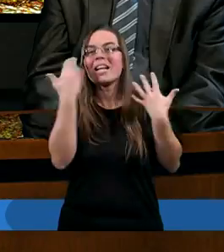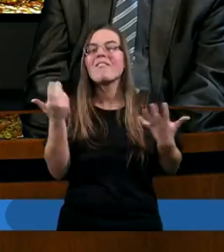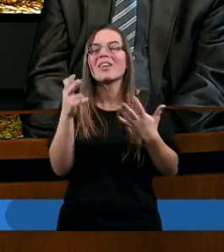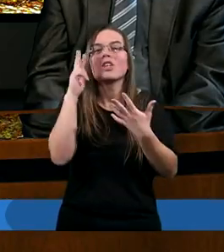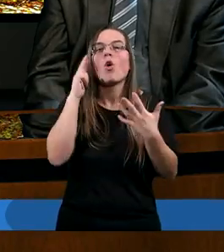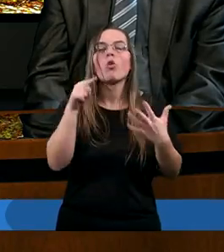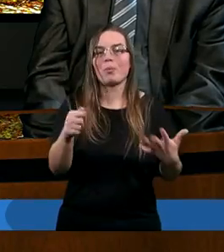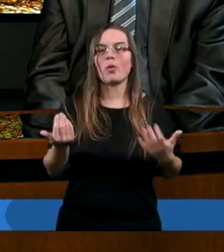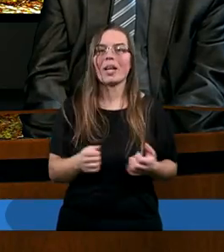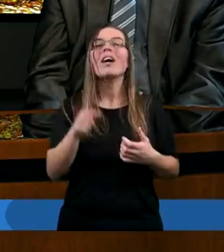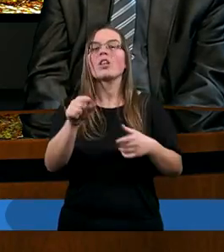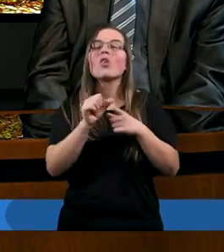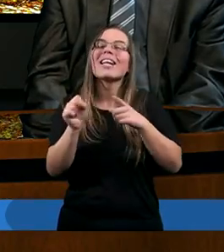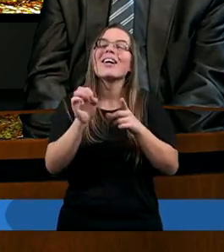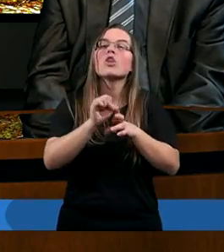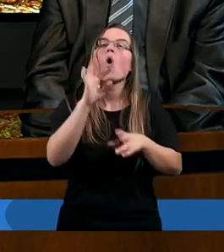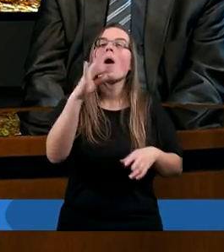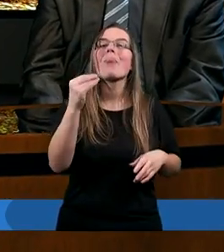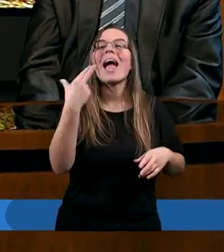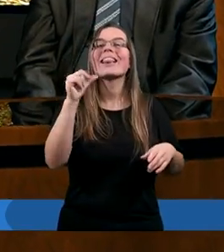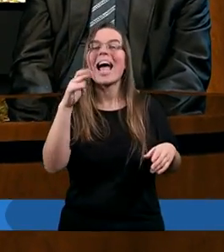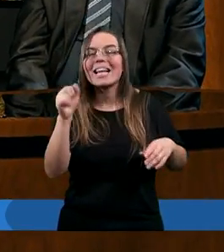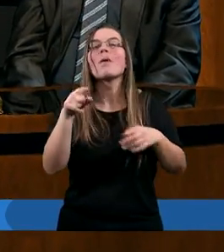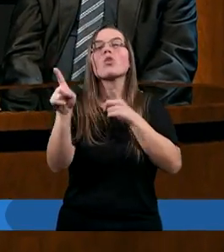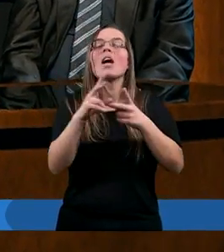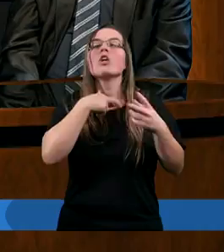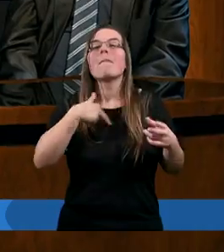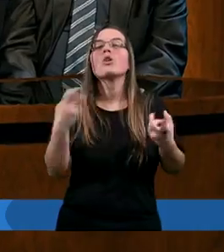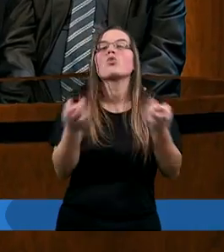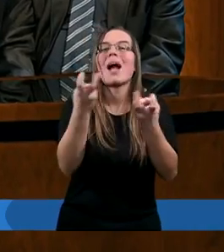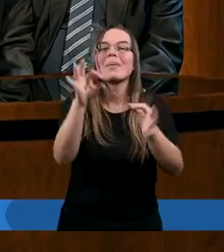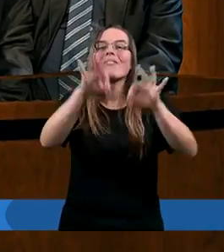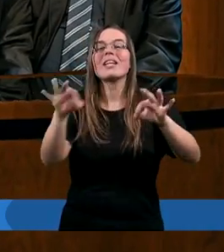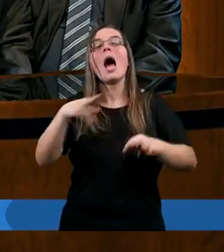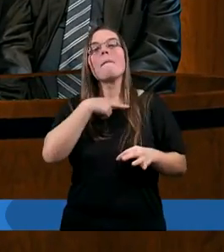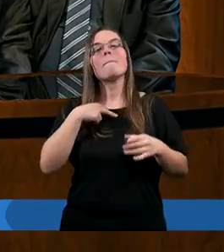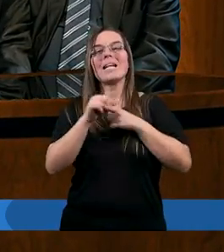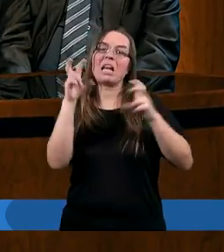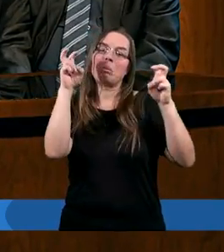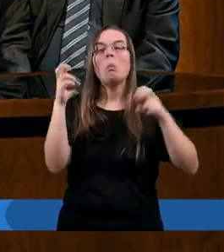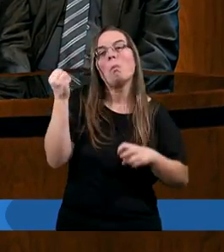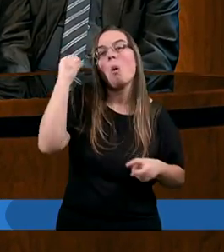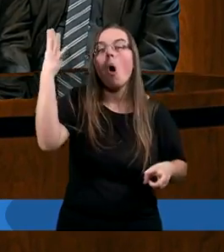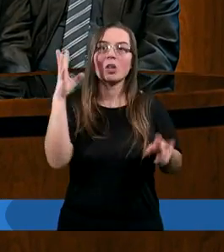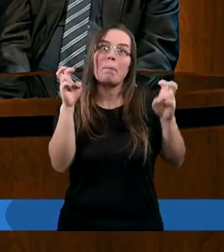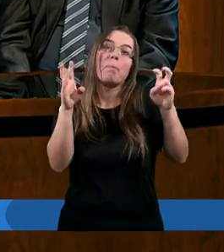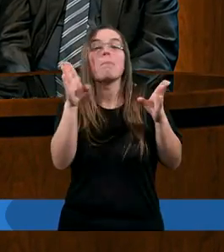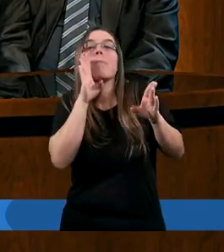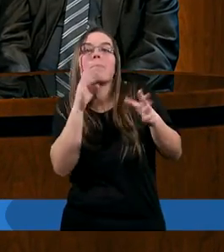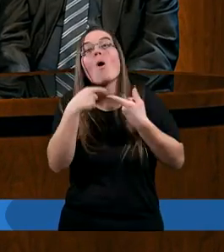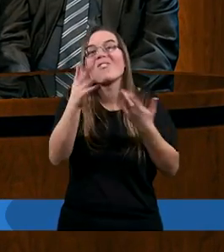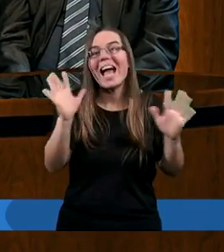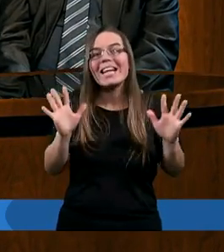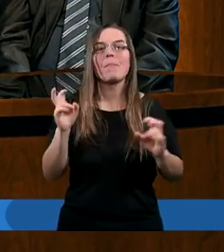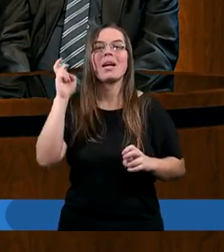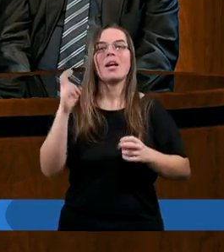Zazwyczaj jest taka tendencja do szukania winnego. My jesteśmy o tyle mądrzejsi, powiedzmy,